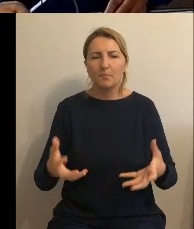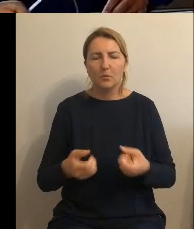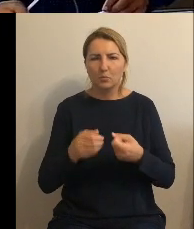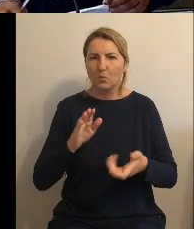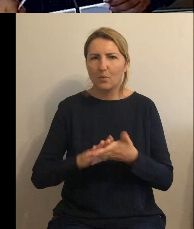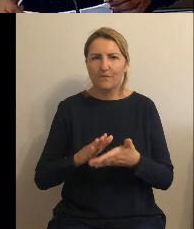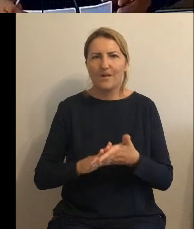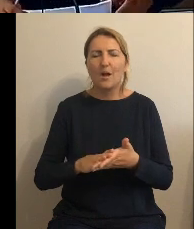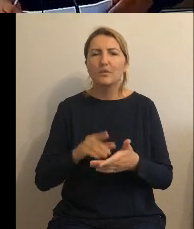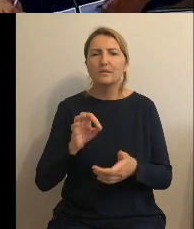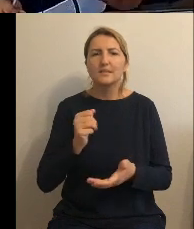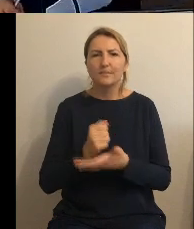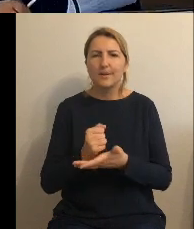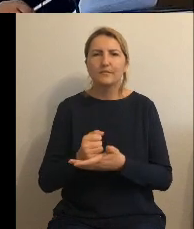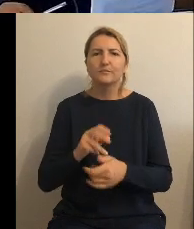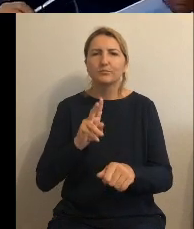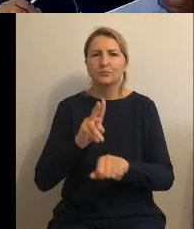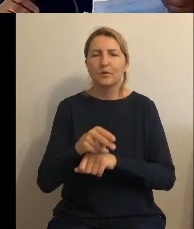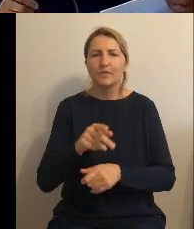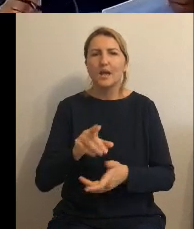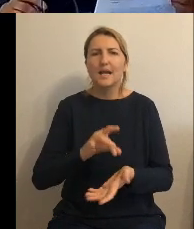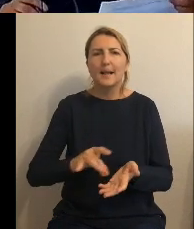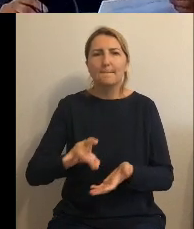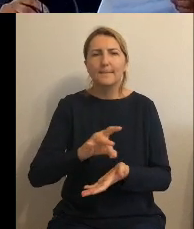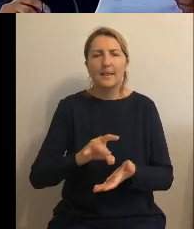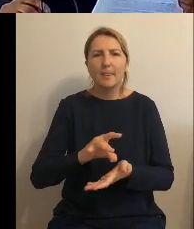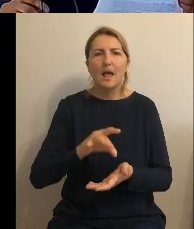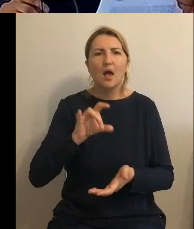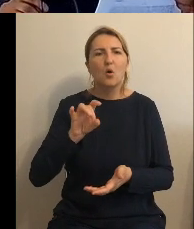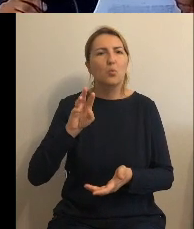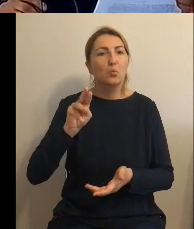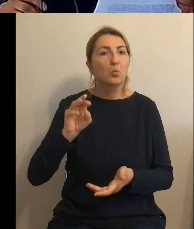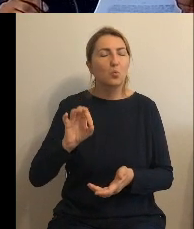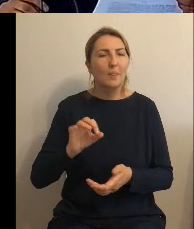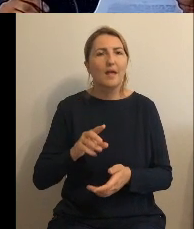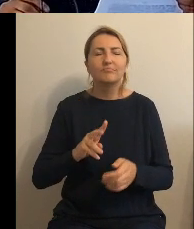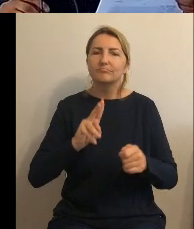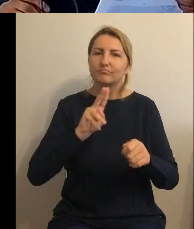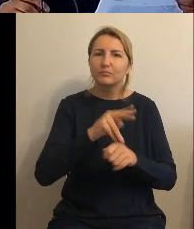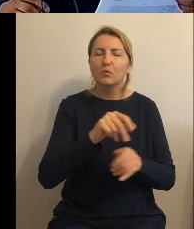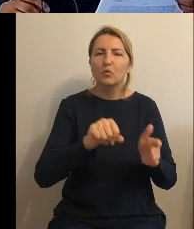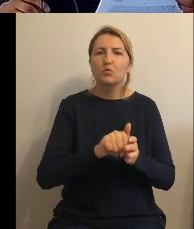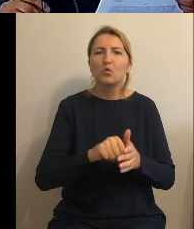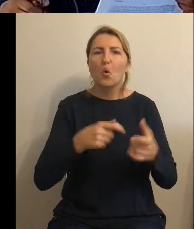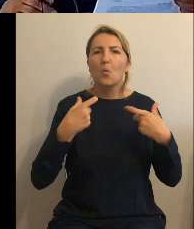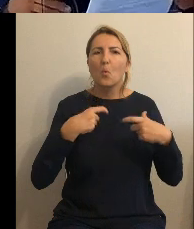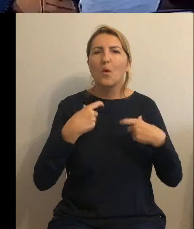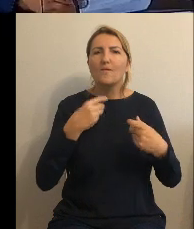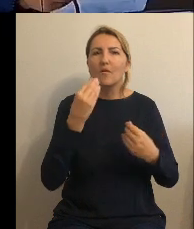Gminy Gruta do Kujawsko-Pomorskiego Stowarzyszenia Salutaris.